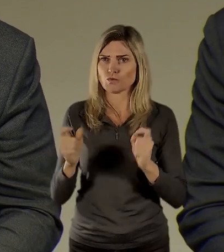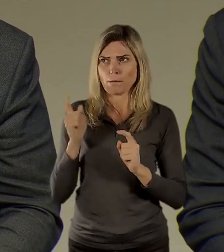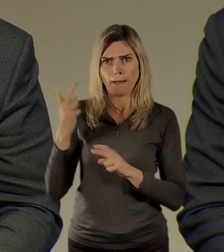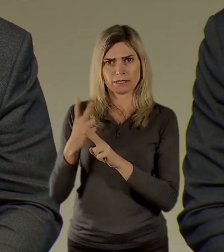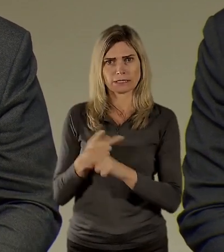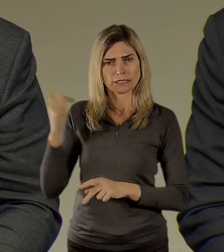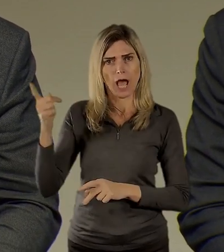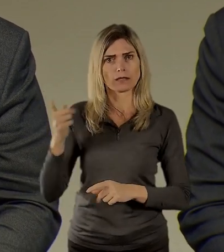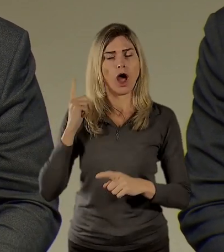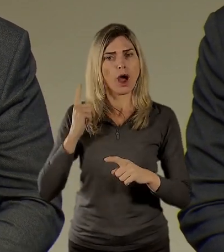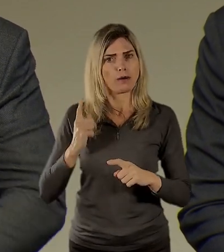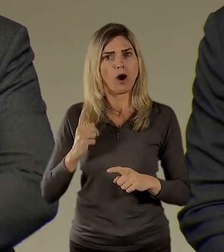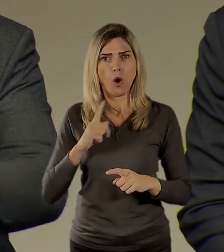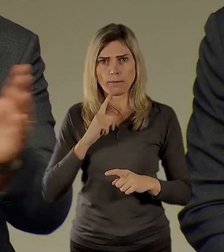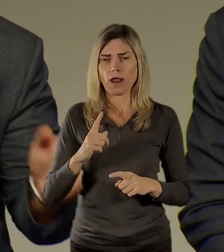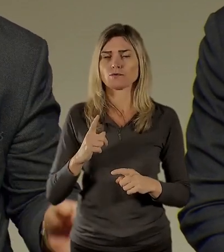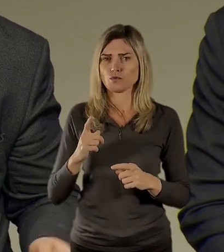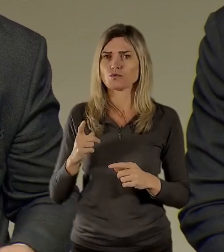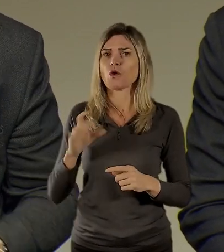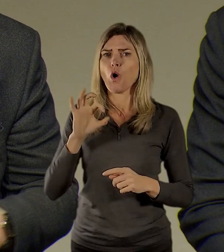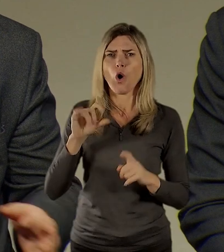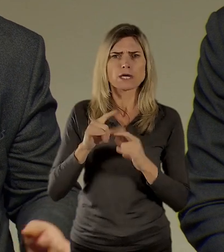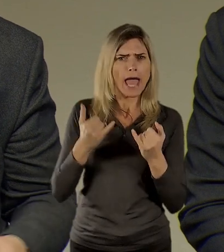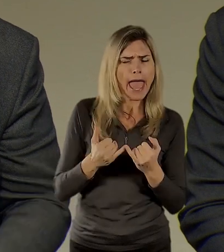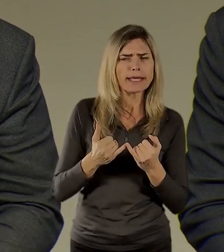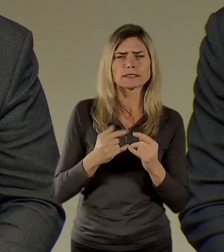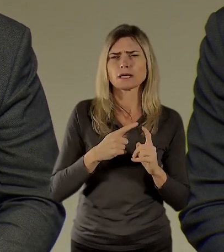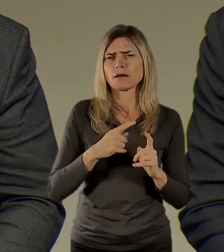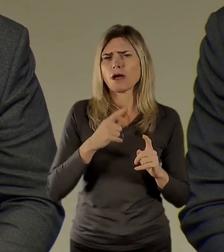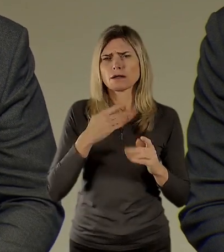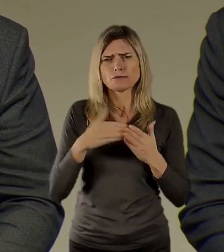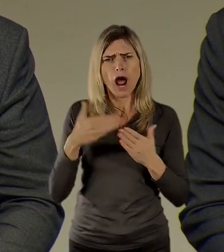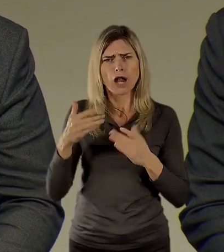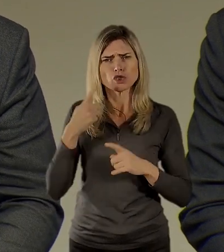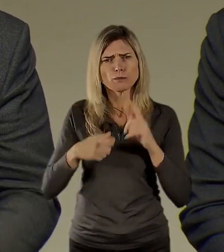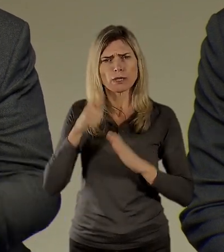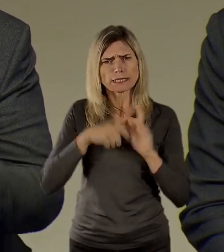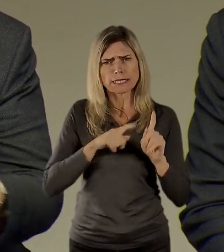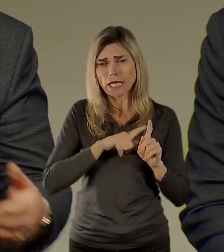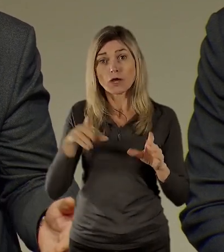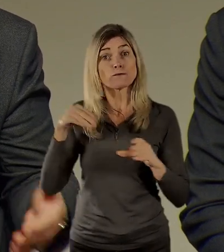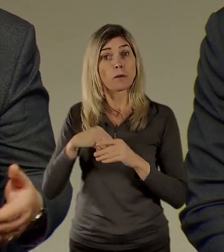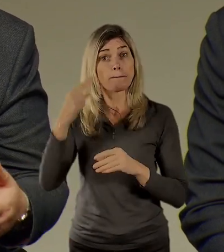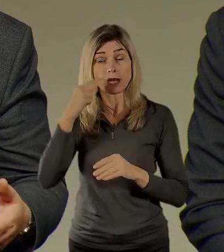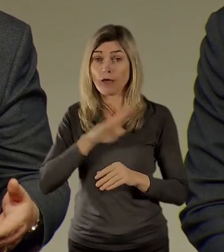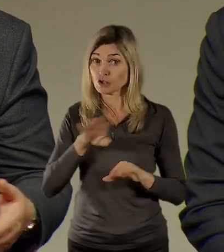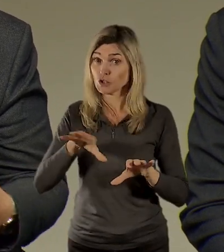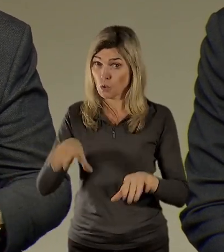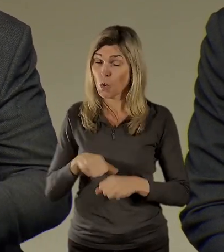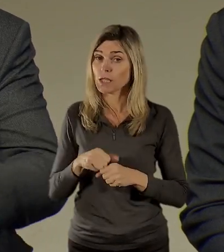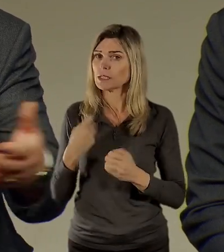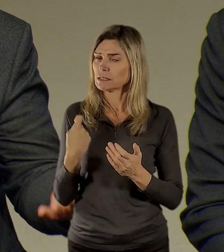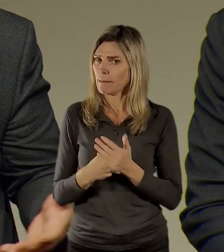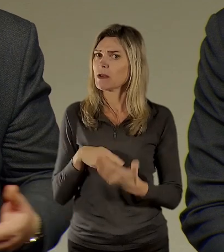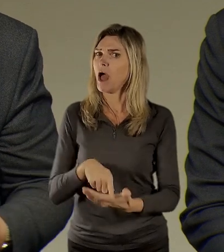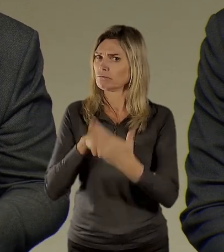širokém politickém konsenzu od ODS až po Piráty, když to řeknu takhle obrazně. To samozřejmě sebou nese ale